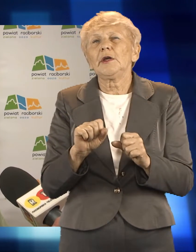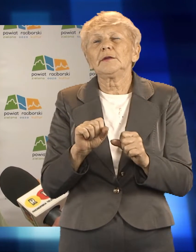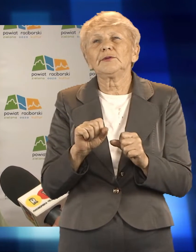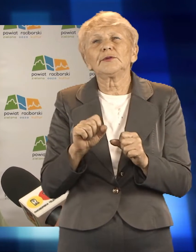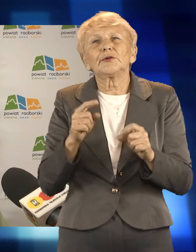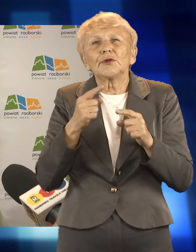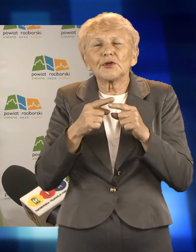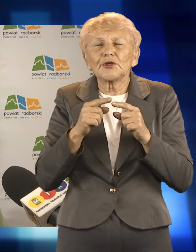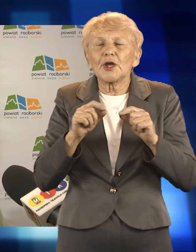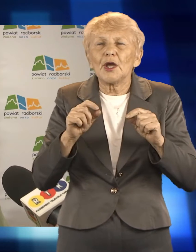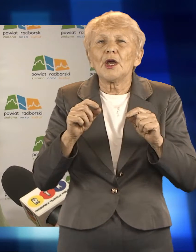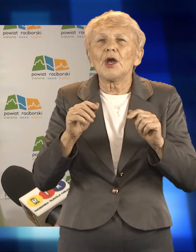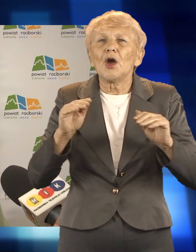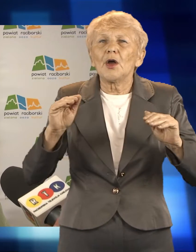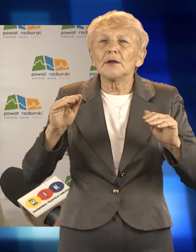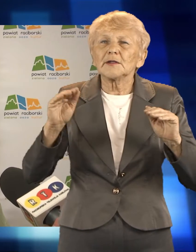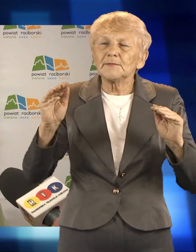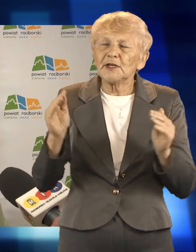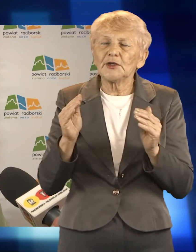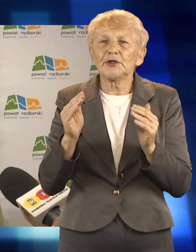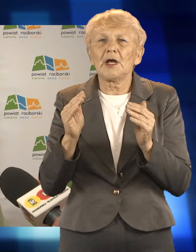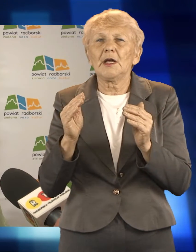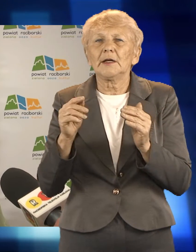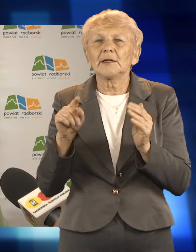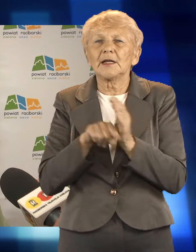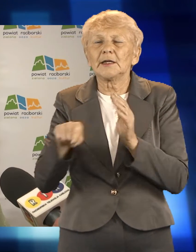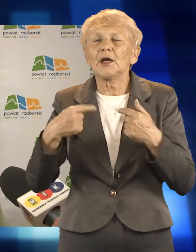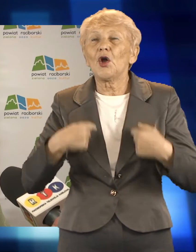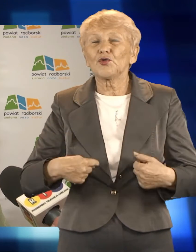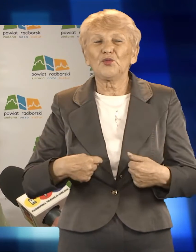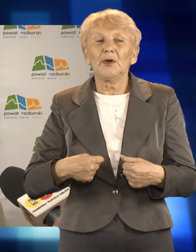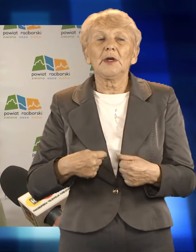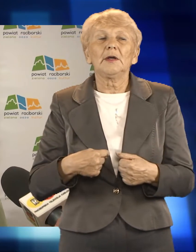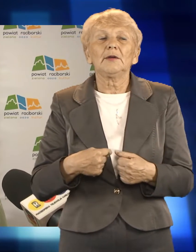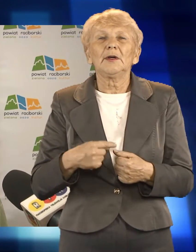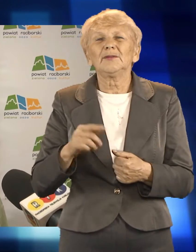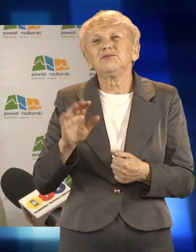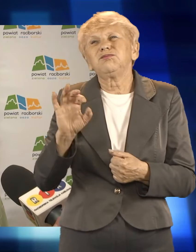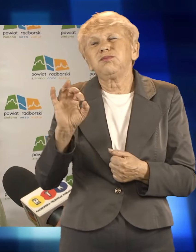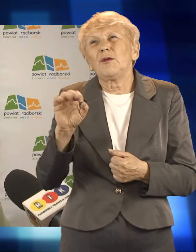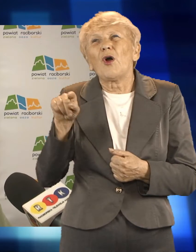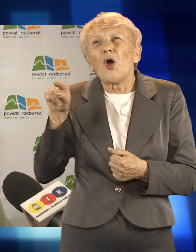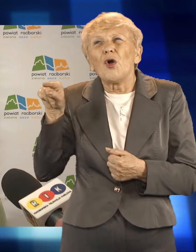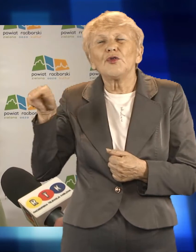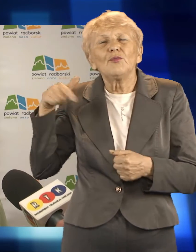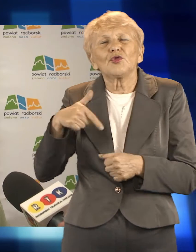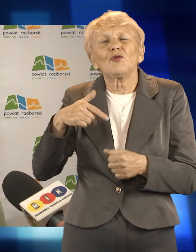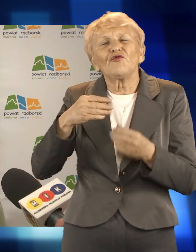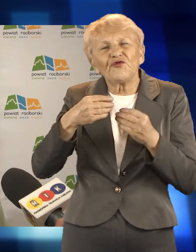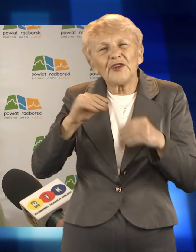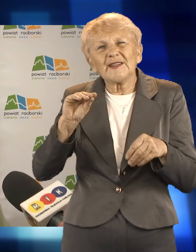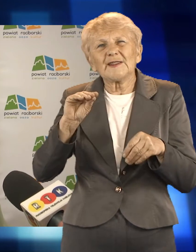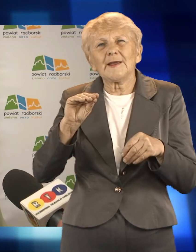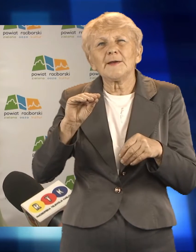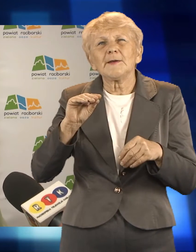brakuje mi tu odpowiedniego słowa, więcej zaangażowania może, więcej ruchów, więcej